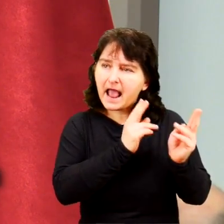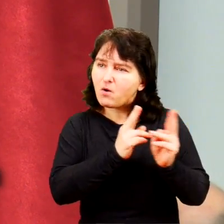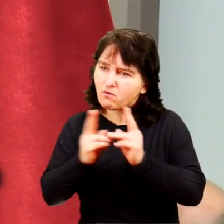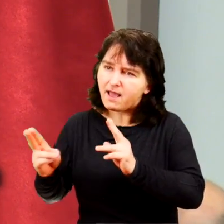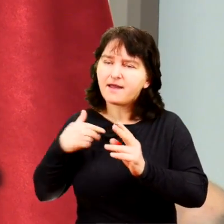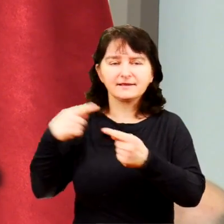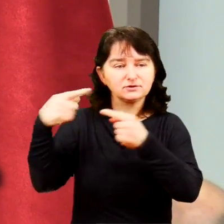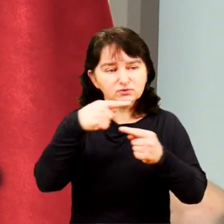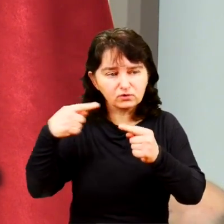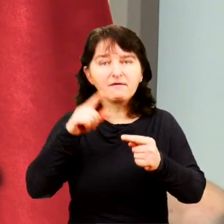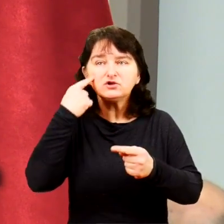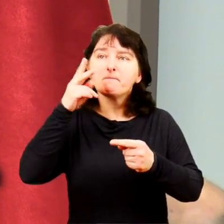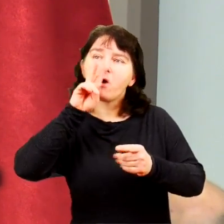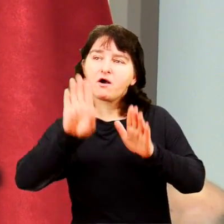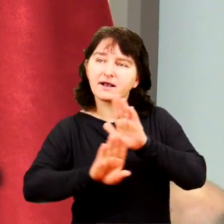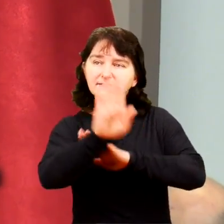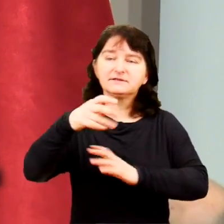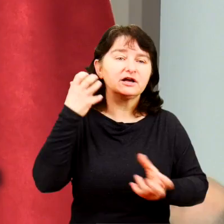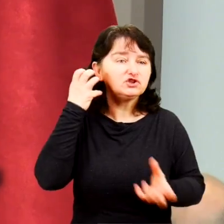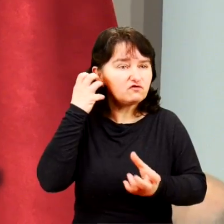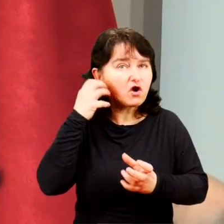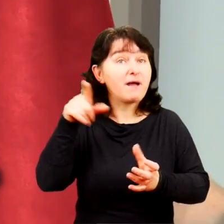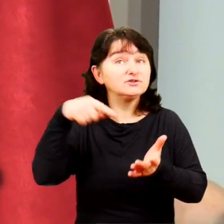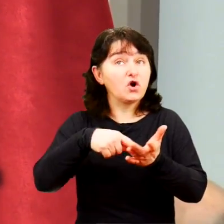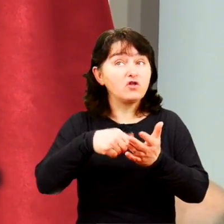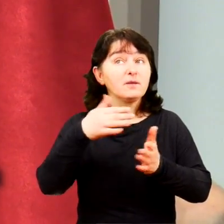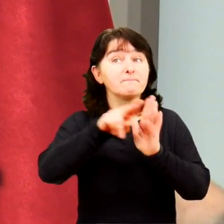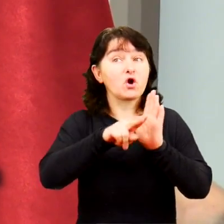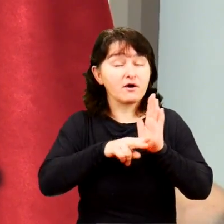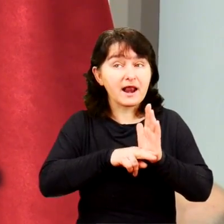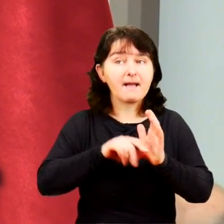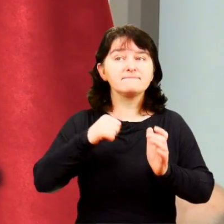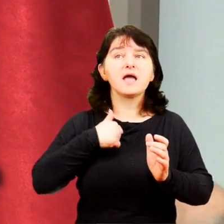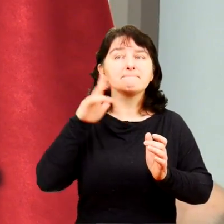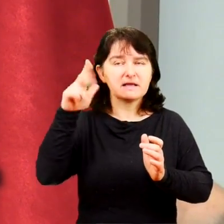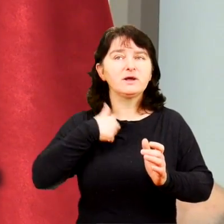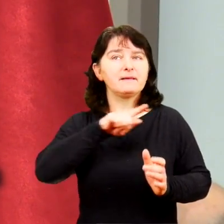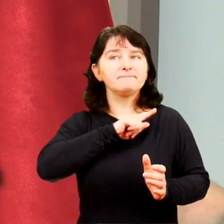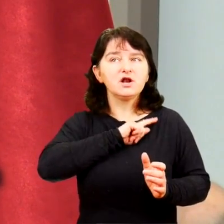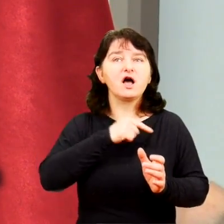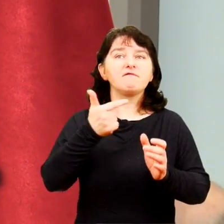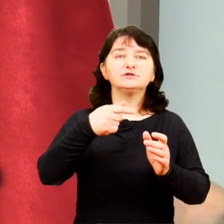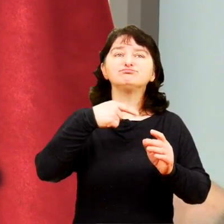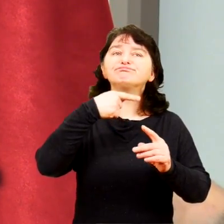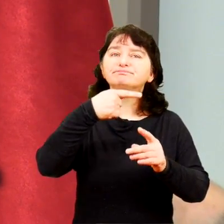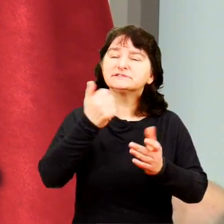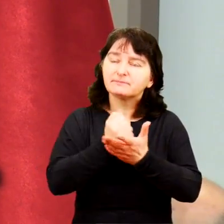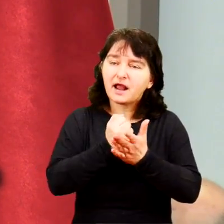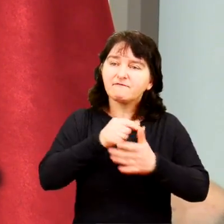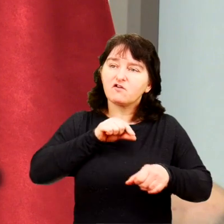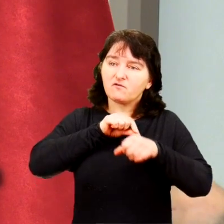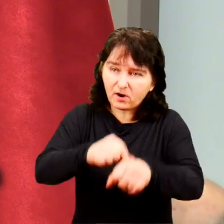będziemy dyskutować i będziemy przedstawiać informacje o programie, że położymy większy nacisk na proces